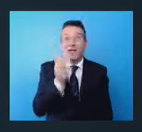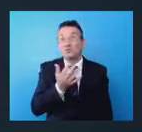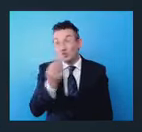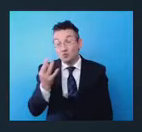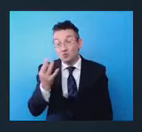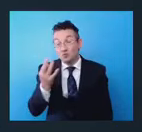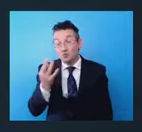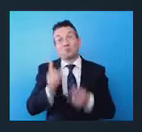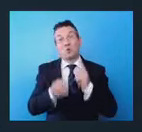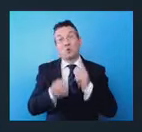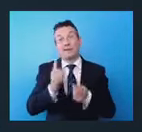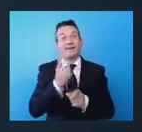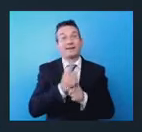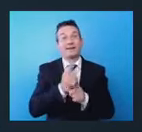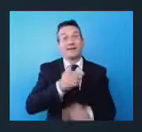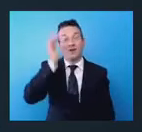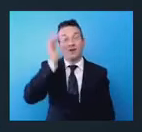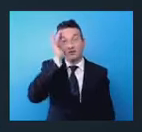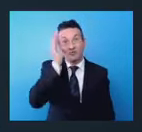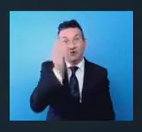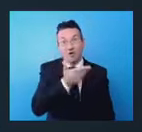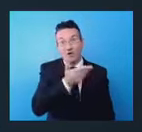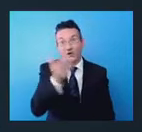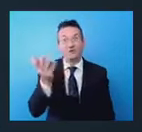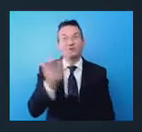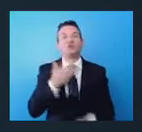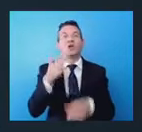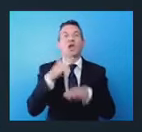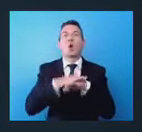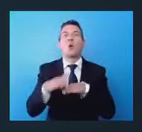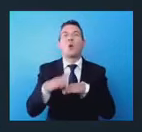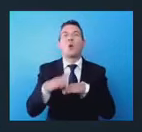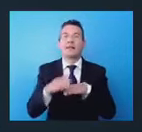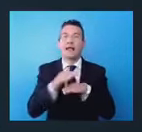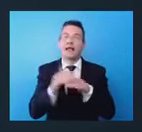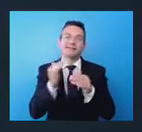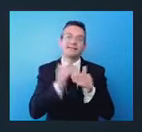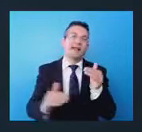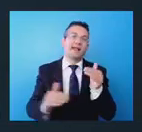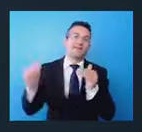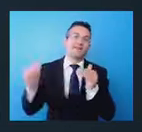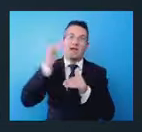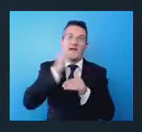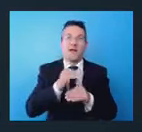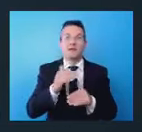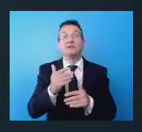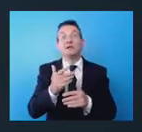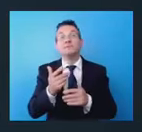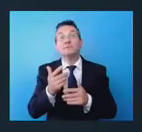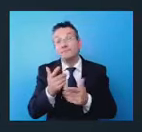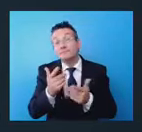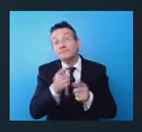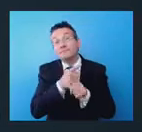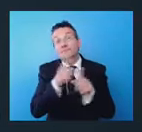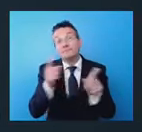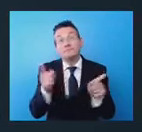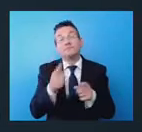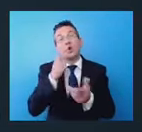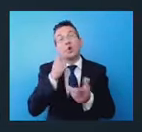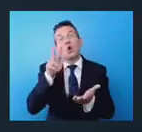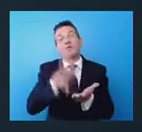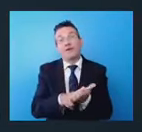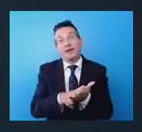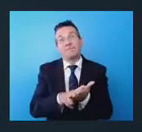hanno skill e competenze molto elevate e che ci hanno sostanzialmente confermato che la scelta